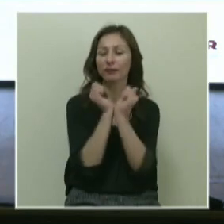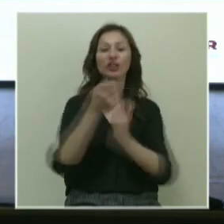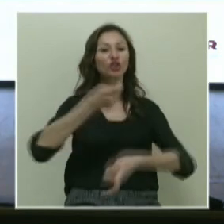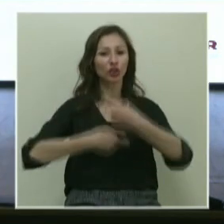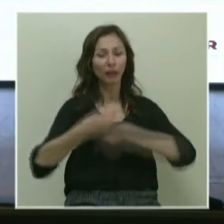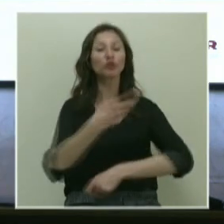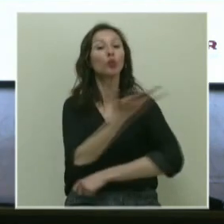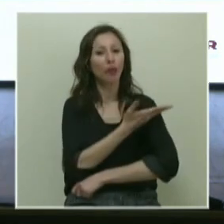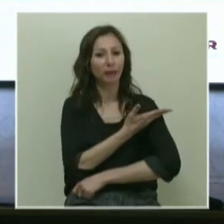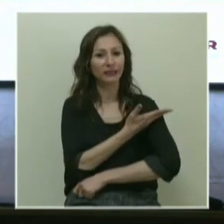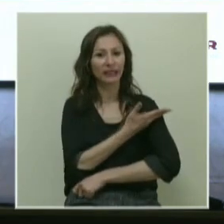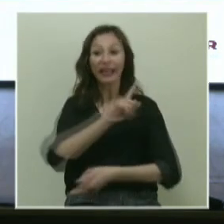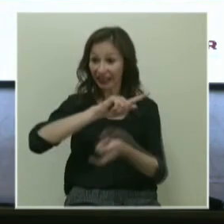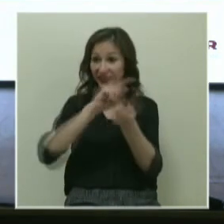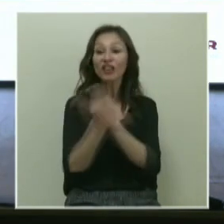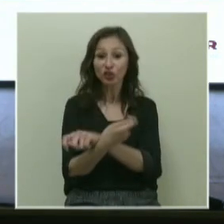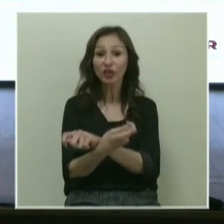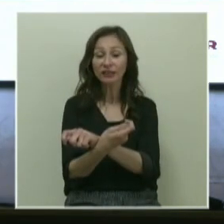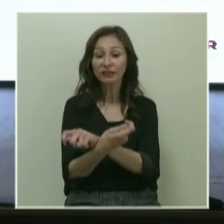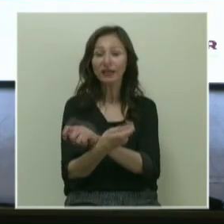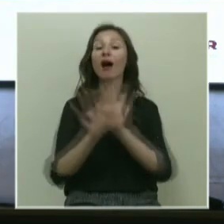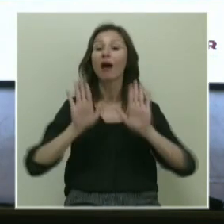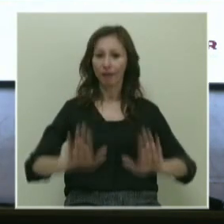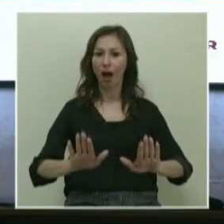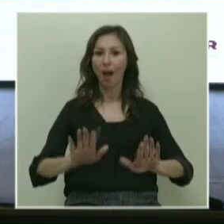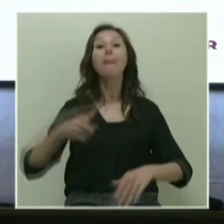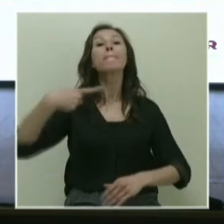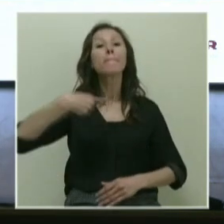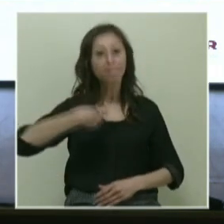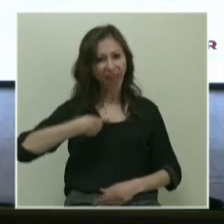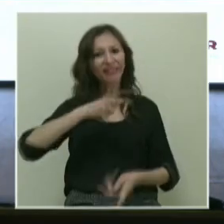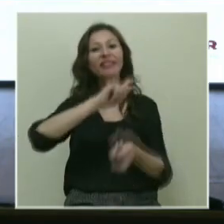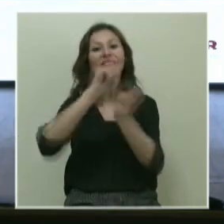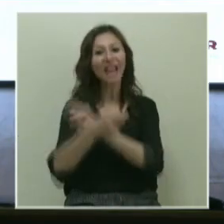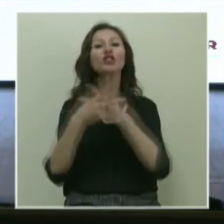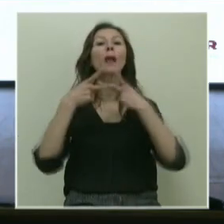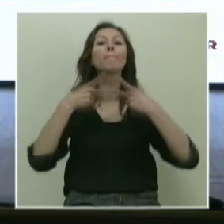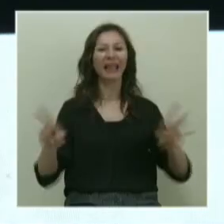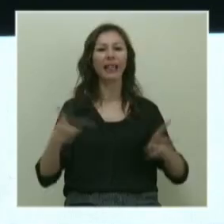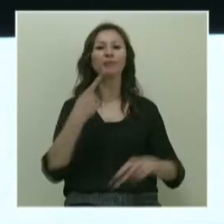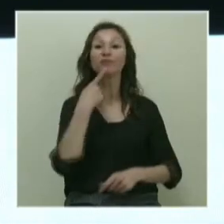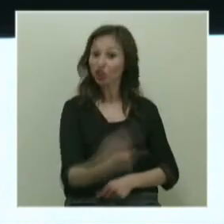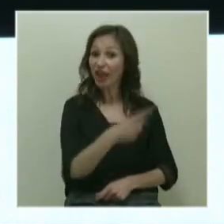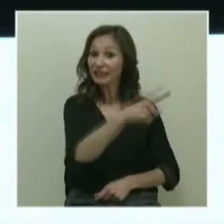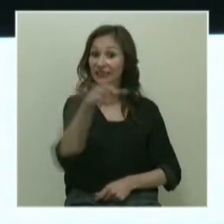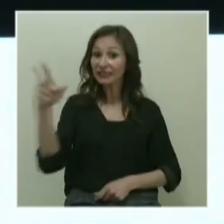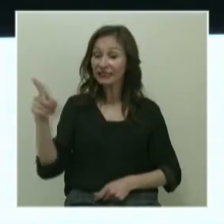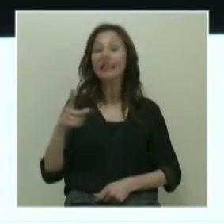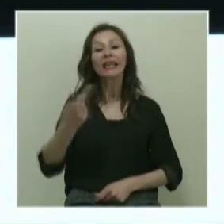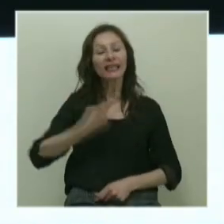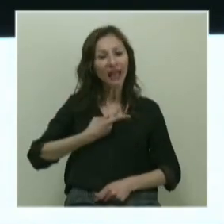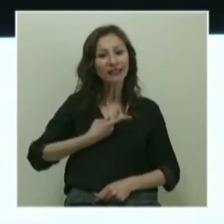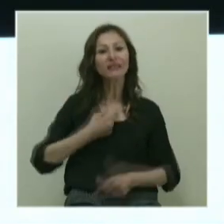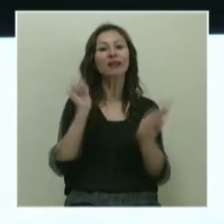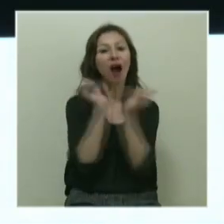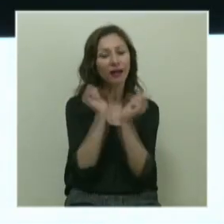şirketimizi, ülkemizi değiştireceğiz. Ama ben değiştirebilirim diyeceksiniz ve kendinizin,